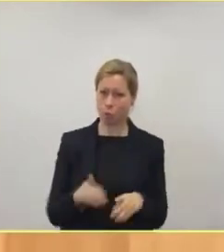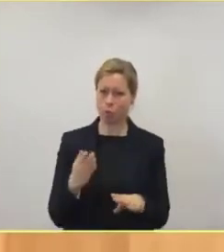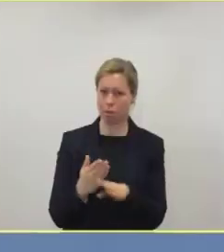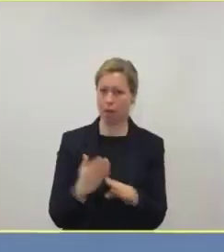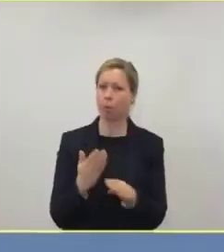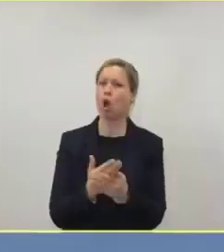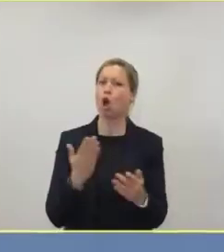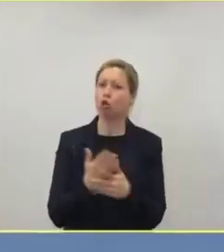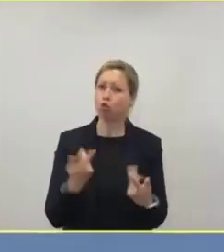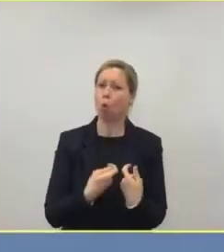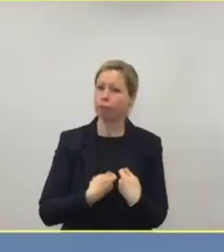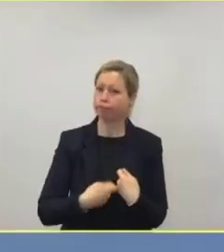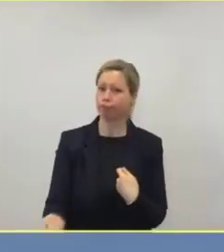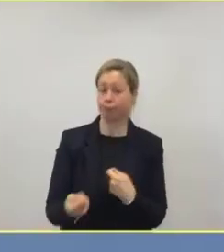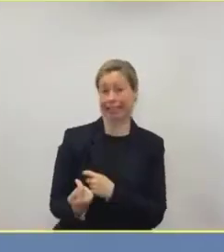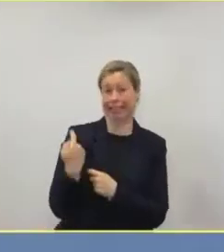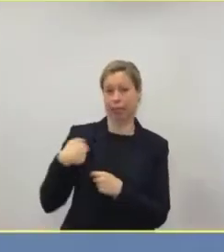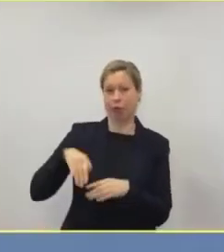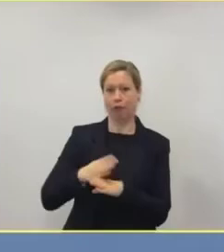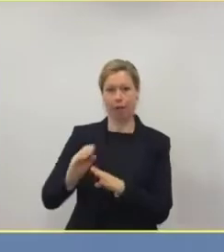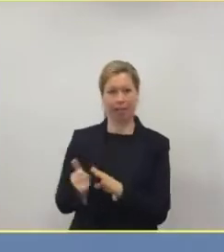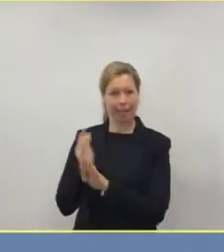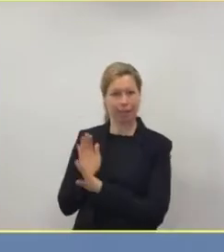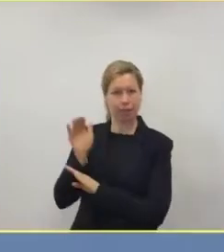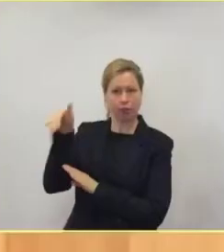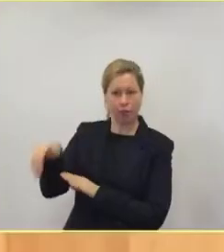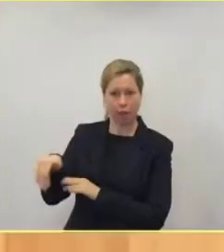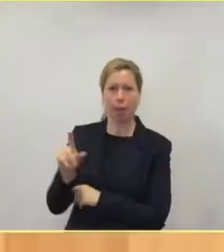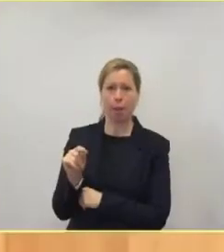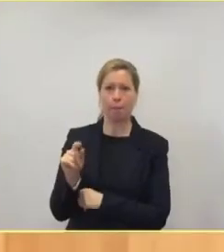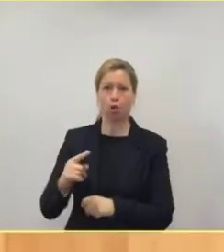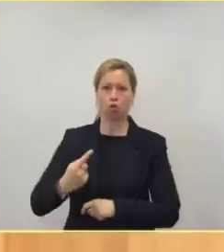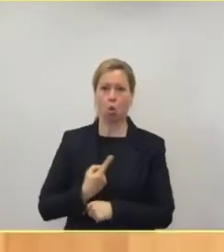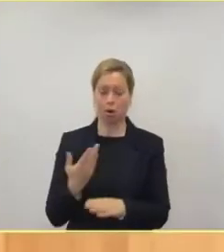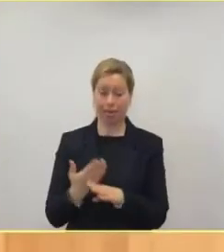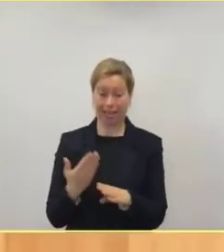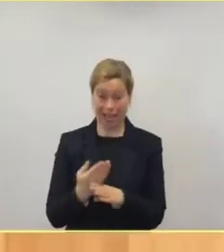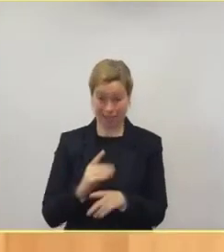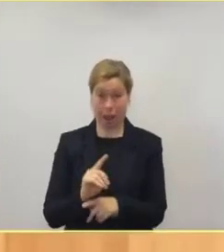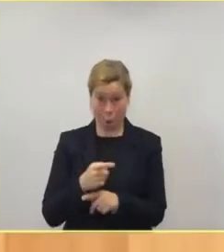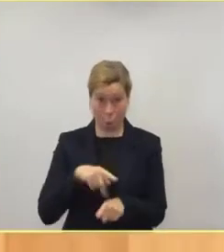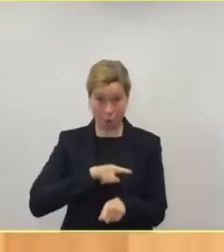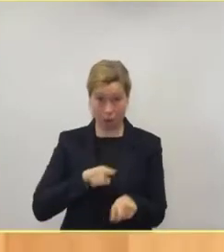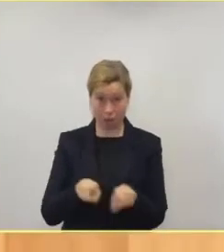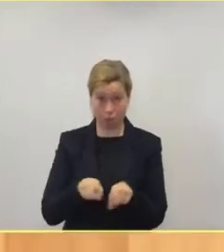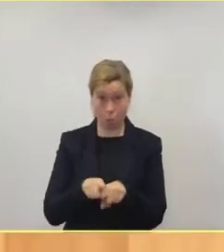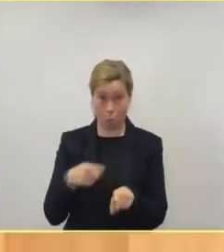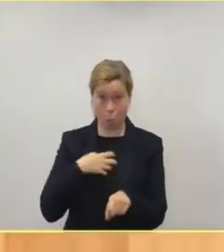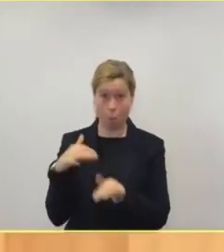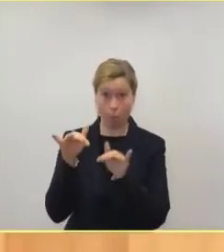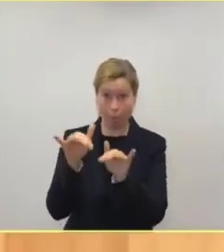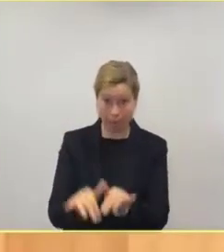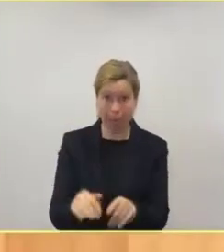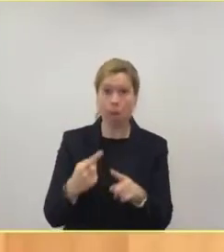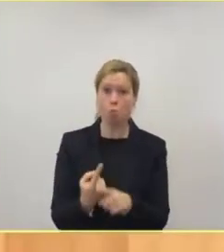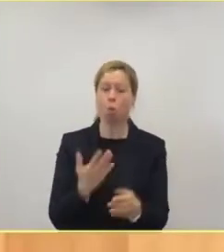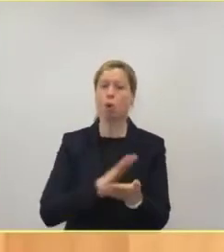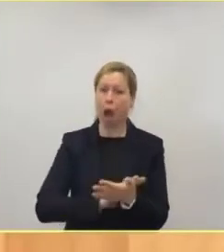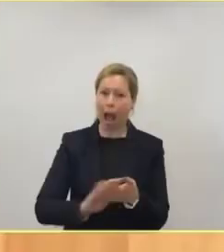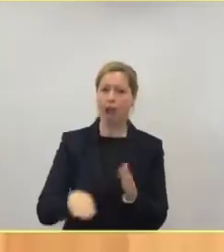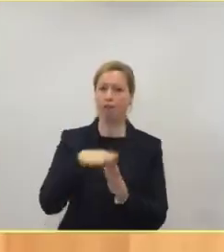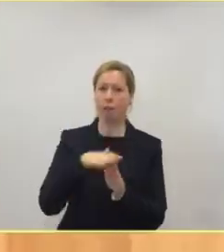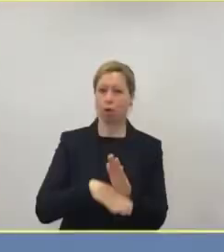Welle. Kann das so ein großes Problem sein? Das braucht man ja eigentlich nur noch mal, diese Verordnung dann wieder in Kraft zu setzen, dass das eben